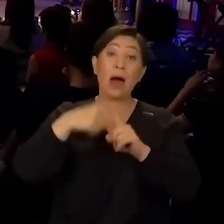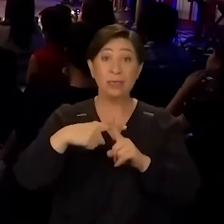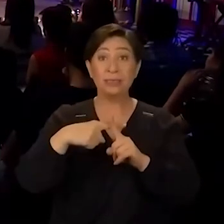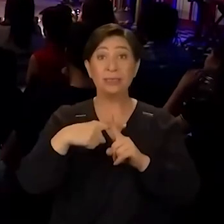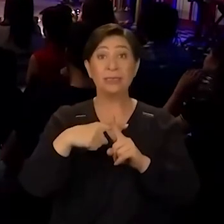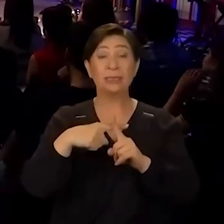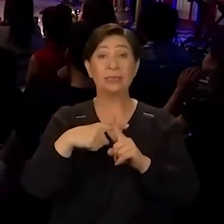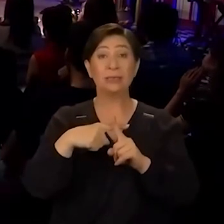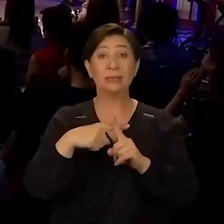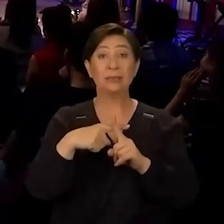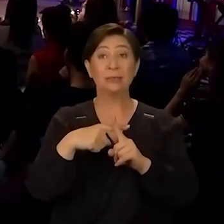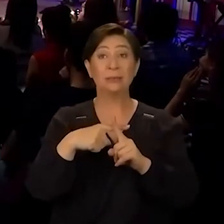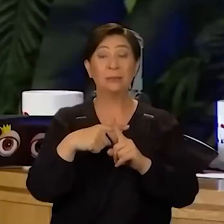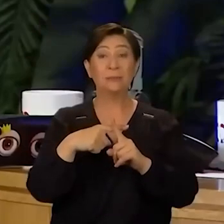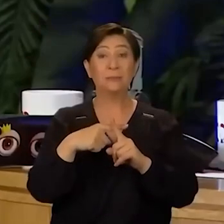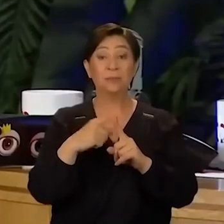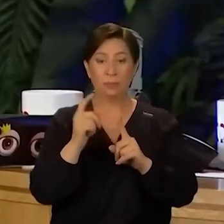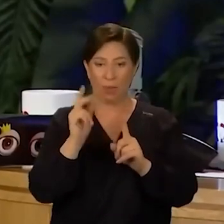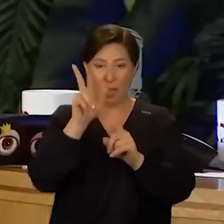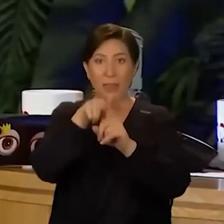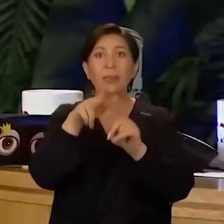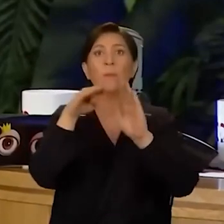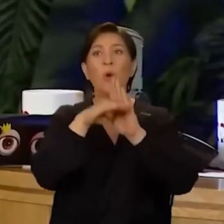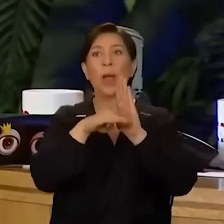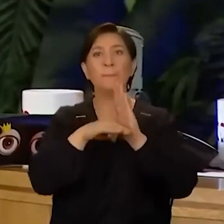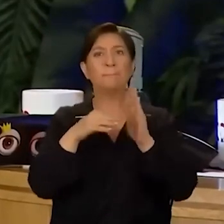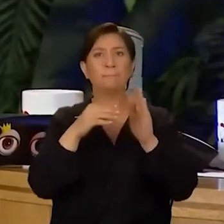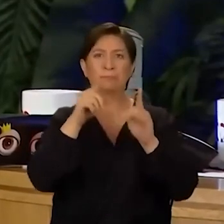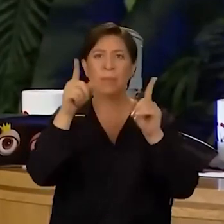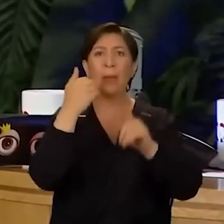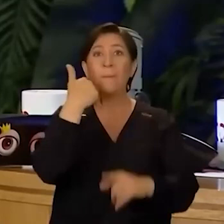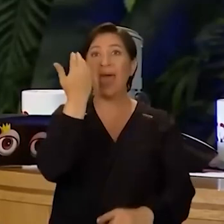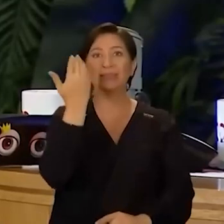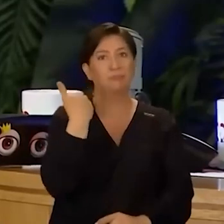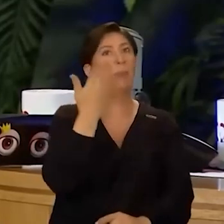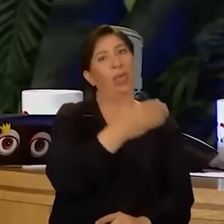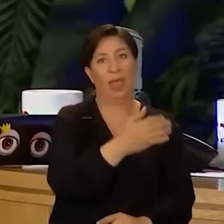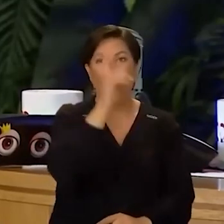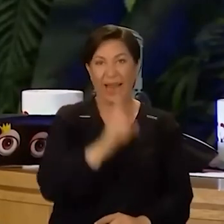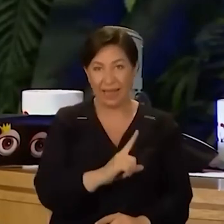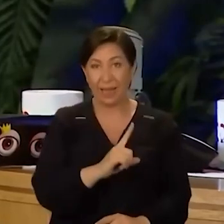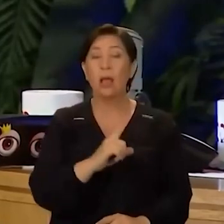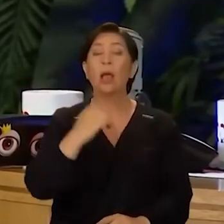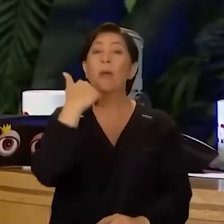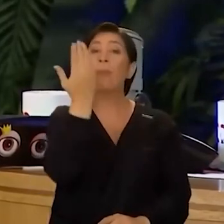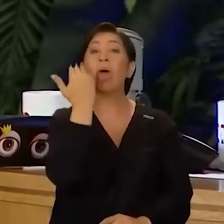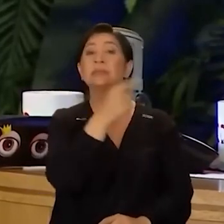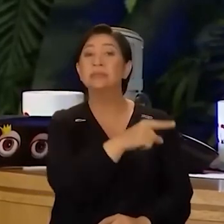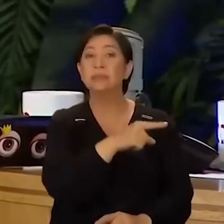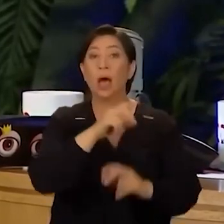katıldığım programda işte Beyazıt'a katılmıştım ilk. Beyazıt